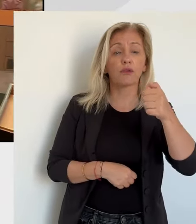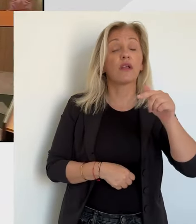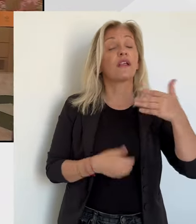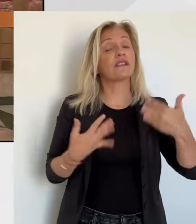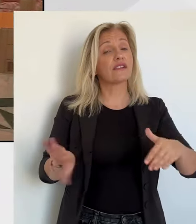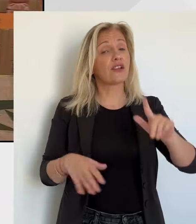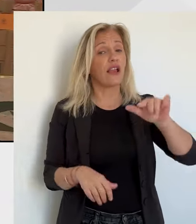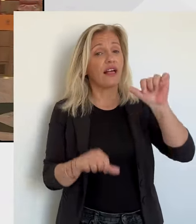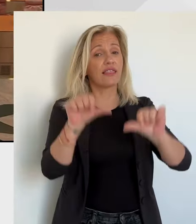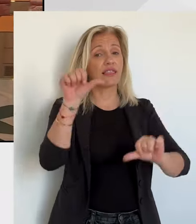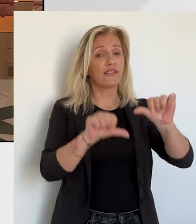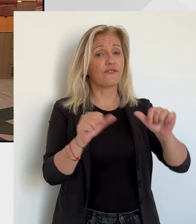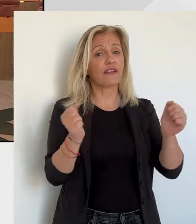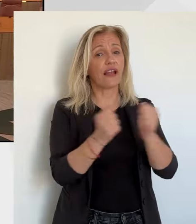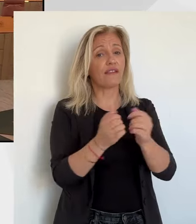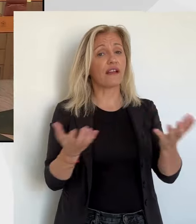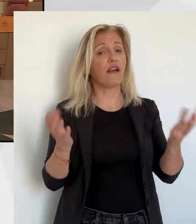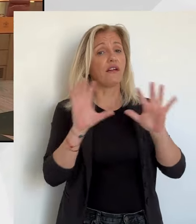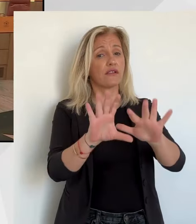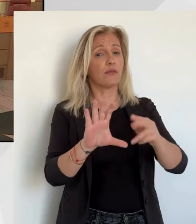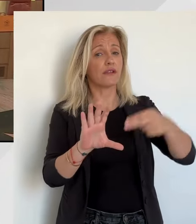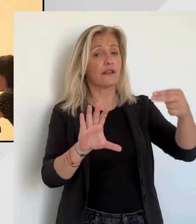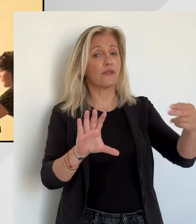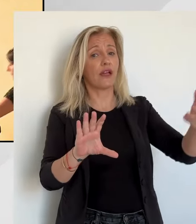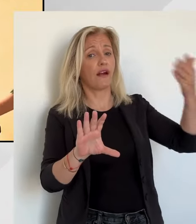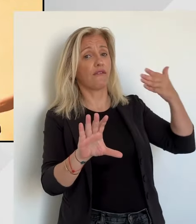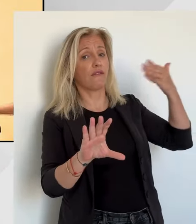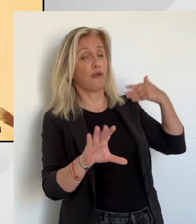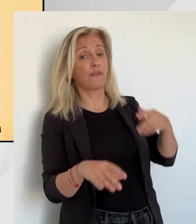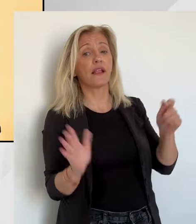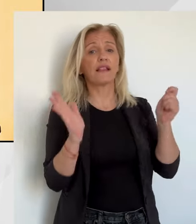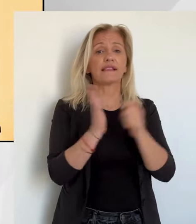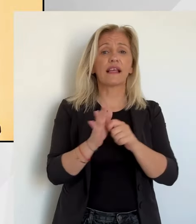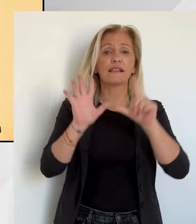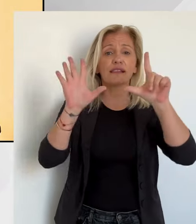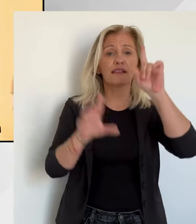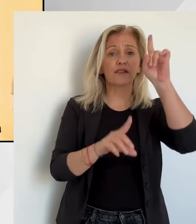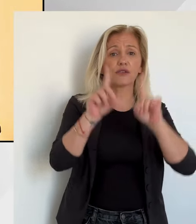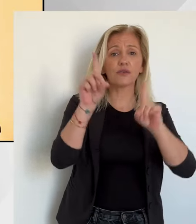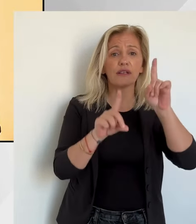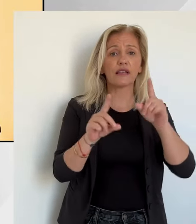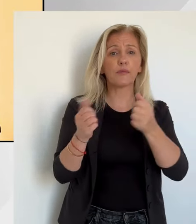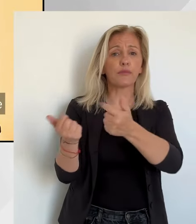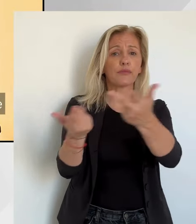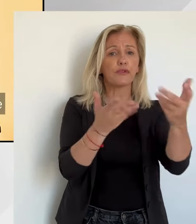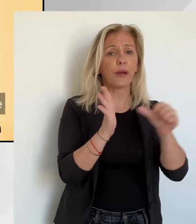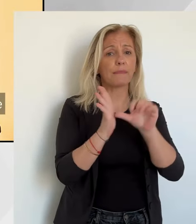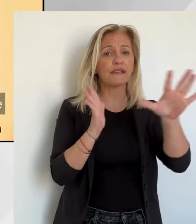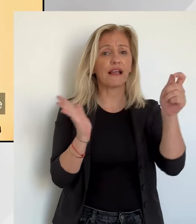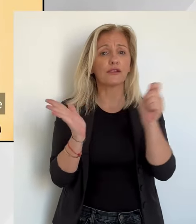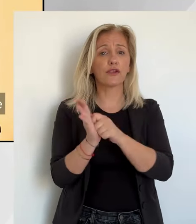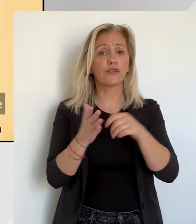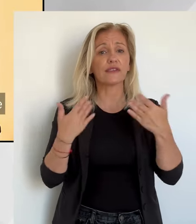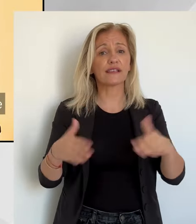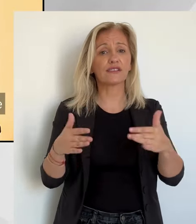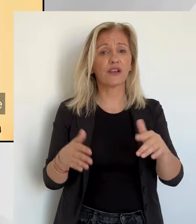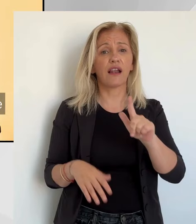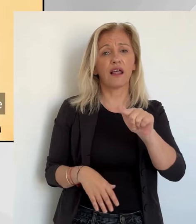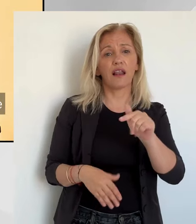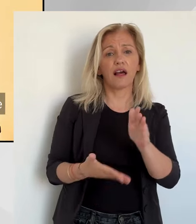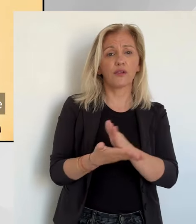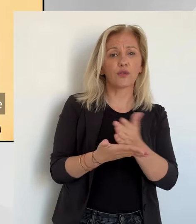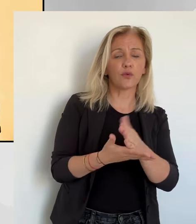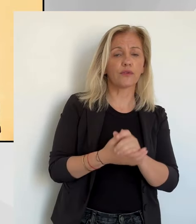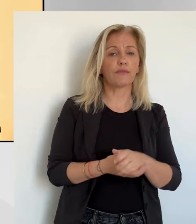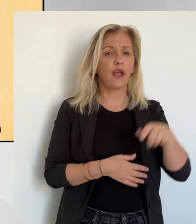presse 7 juillet, les inconnus sont nombreuses. Le président a joué un peu la provoque en disant, regardez ce que vous faites, faut peut-être se reprendre.